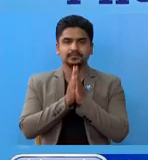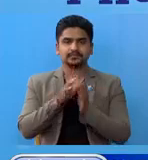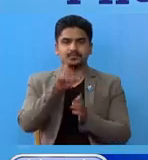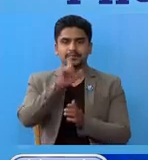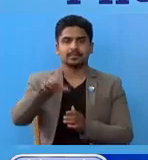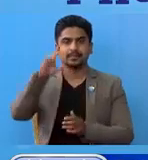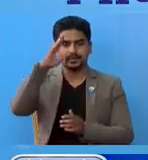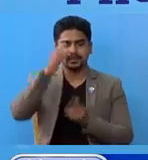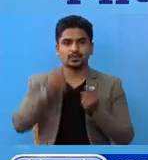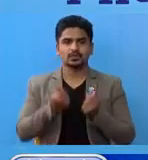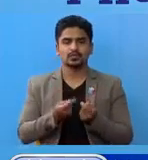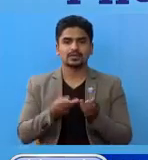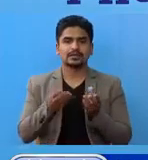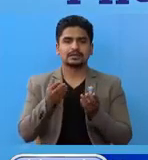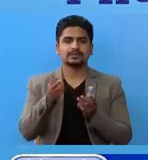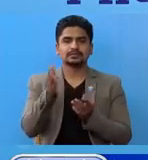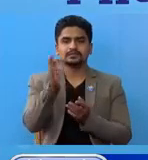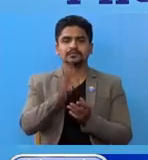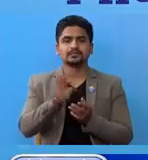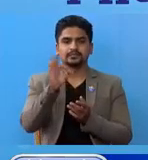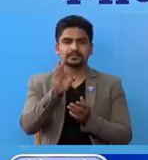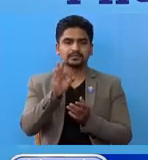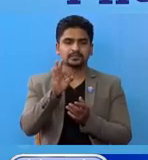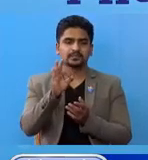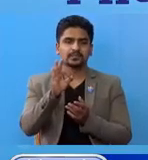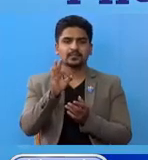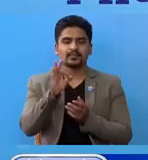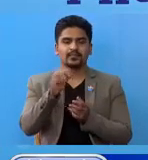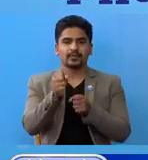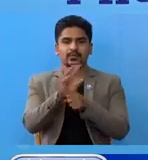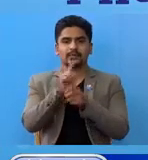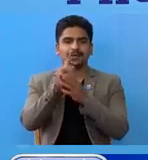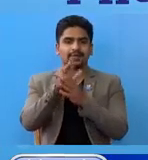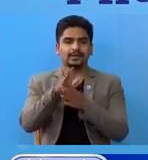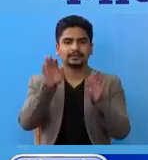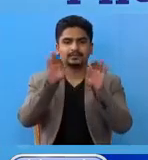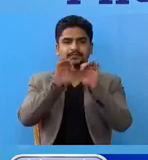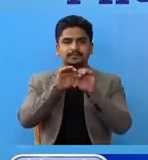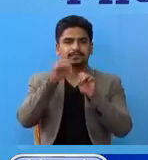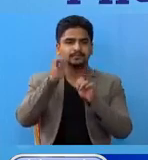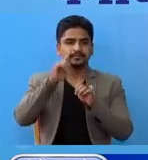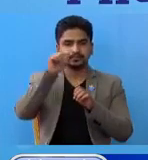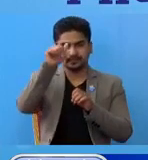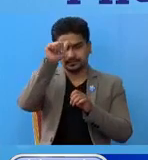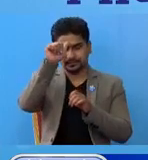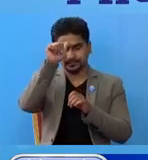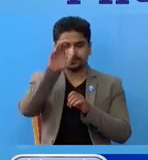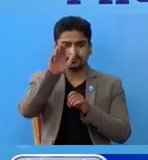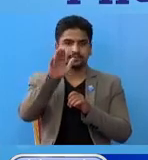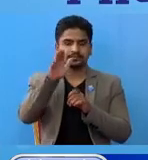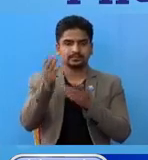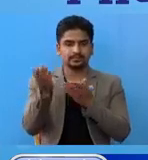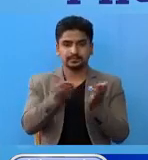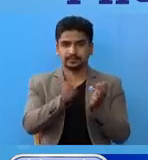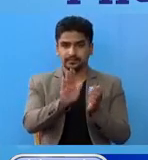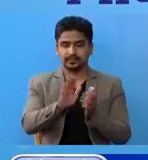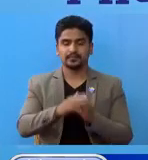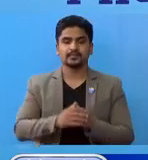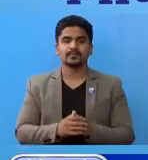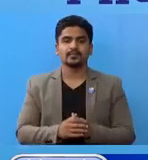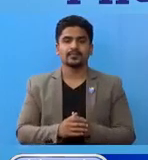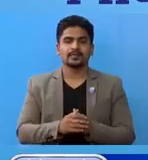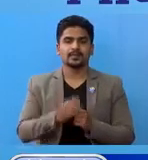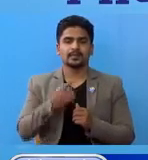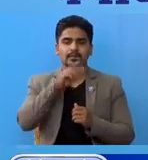नेपाल सरकार स्वाष्ट्य तथा जन्संख्य मंत्रा लेको COVID-19 संबंदी नियमित प्रेस ब्रिफेंग मां स्वागत छा।